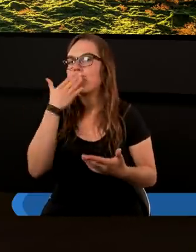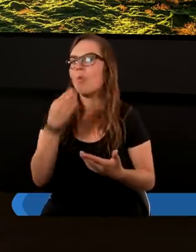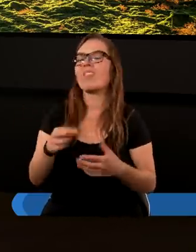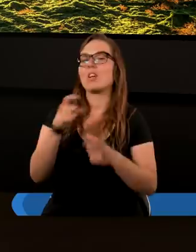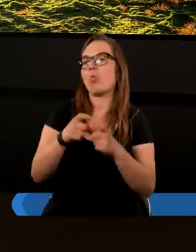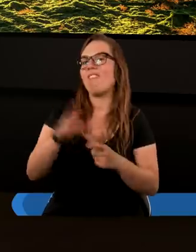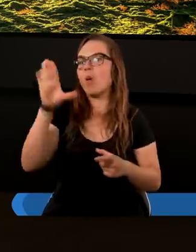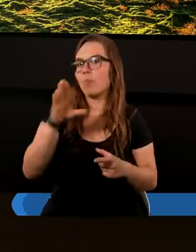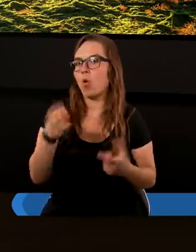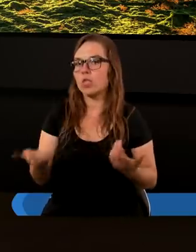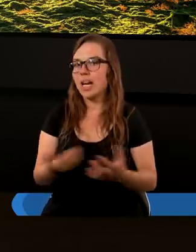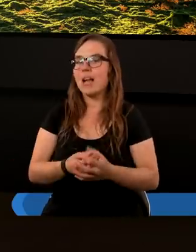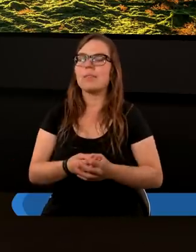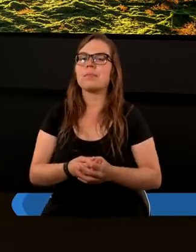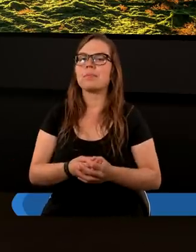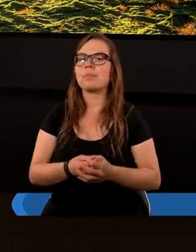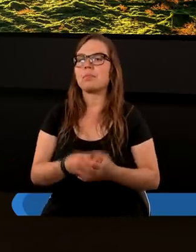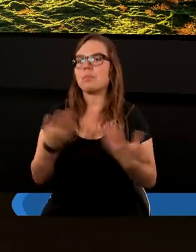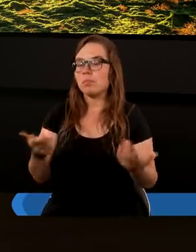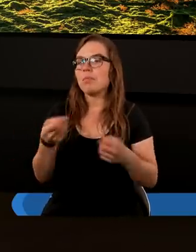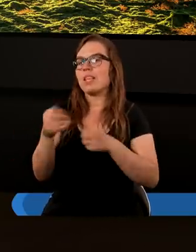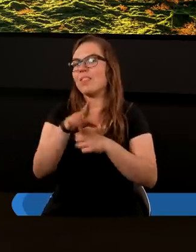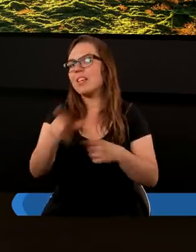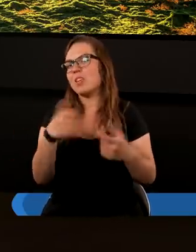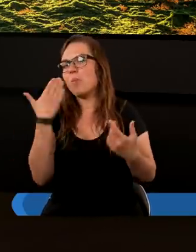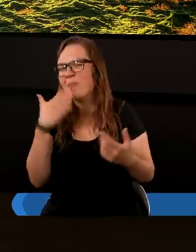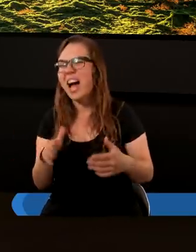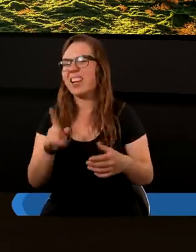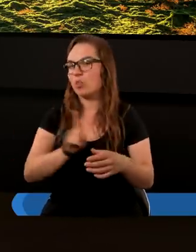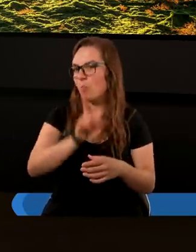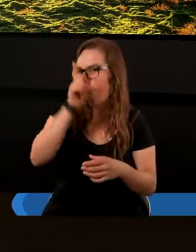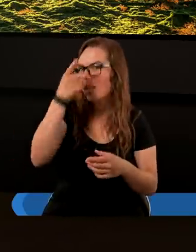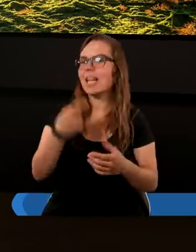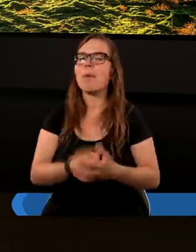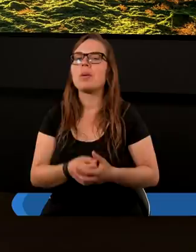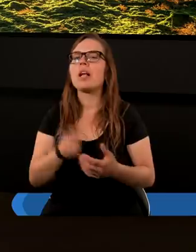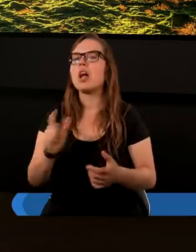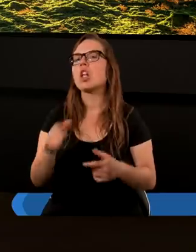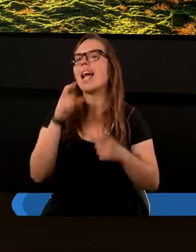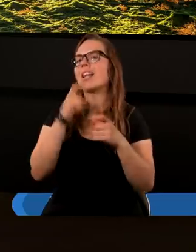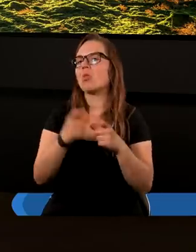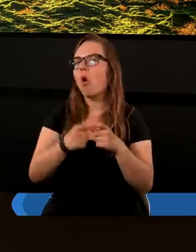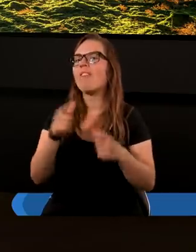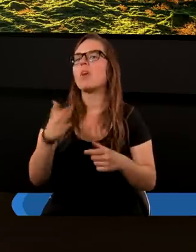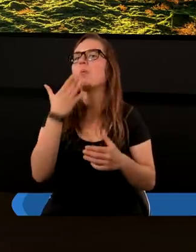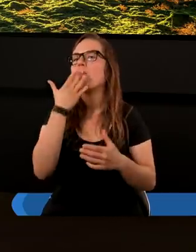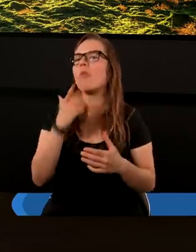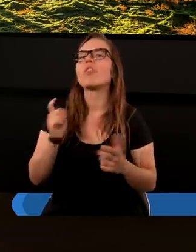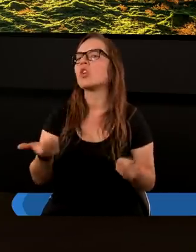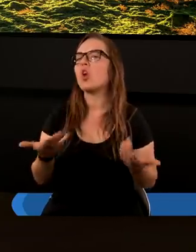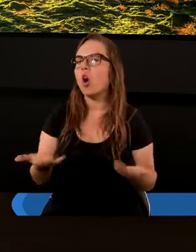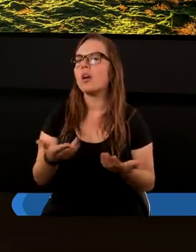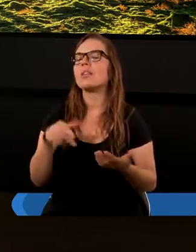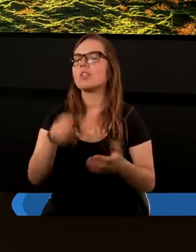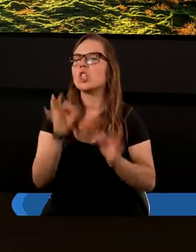Słowo Boże. Oczywiście. Bo zwiedzenia są bardzo podstępne. A co Słowo Boże mówi?